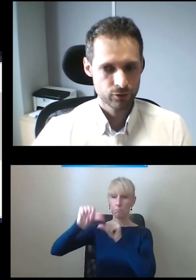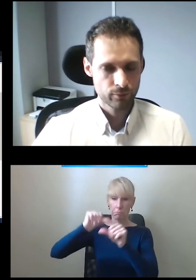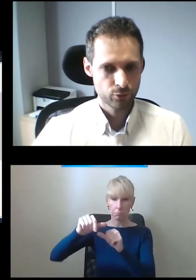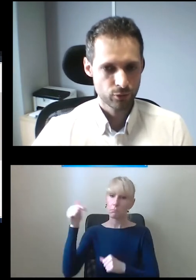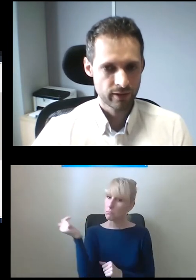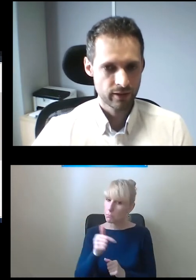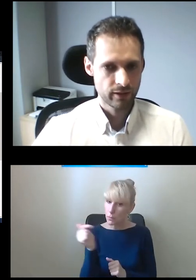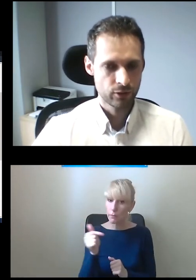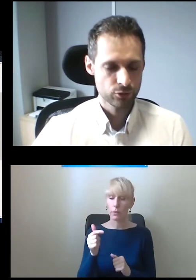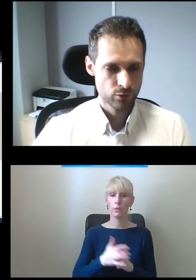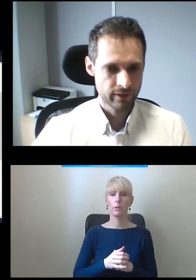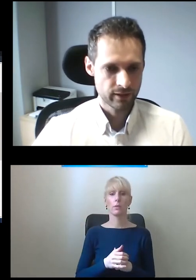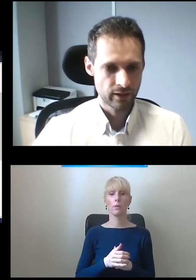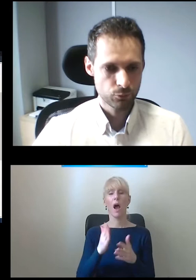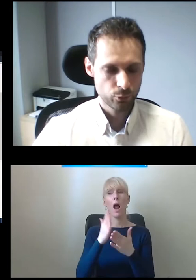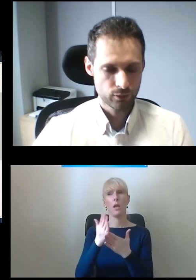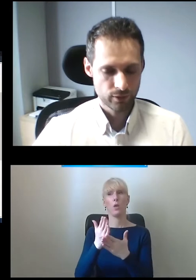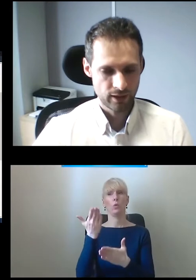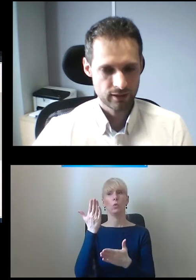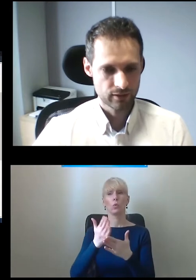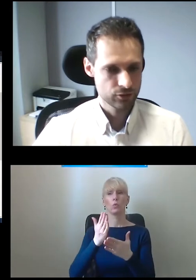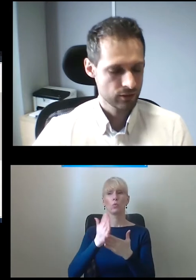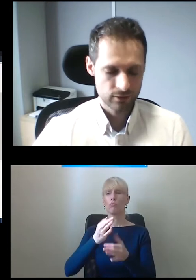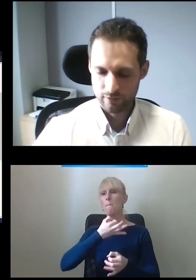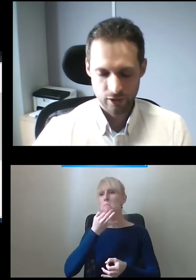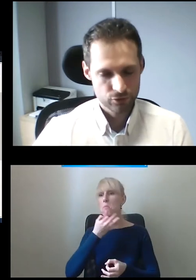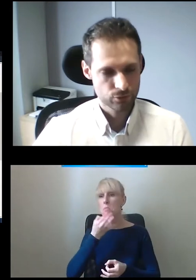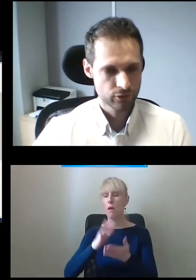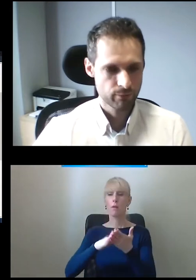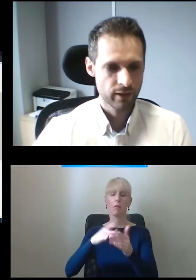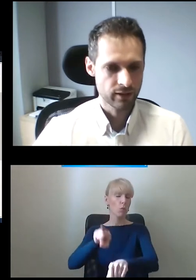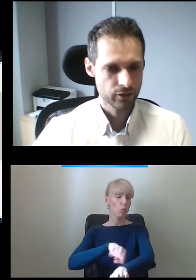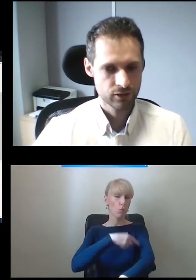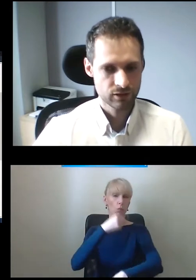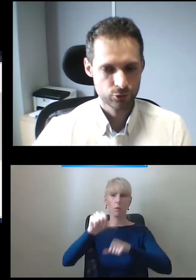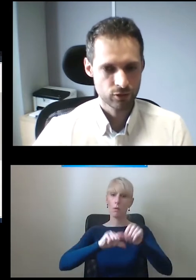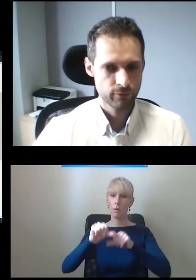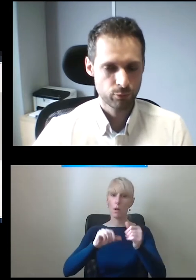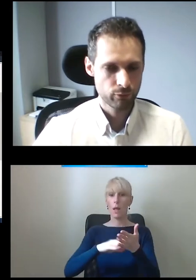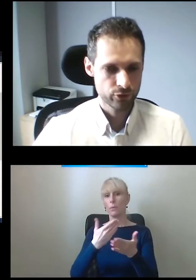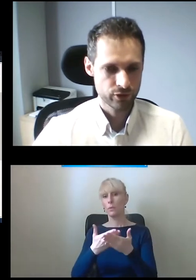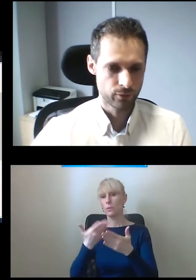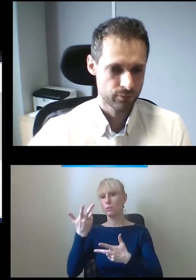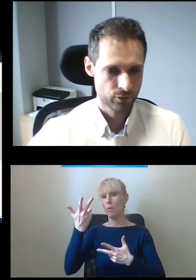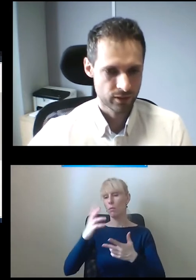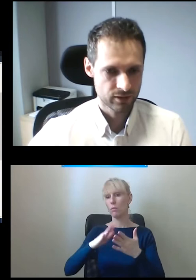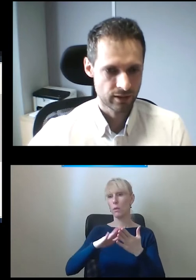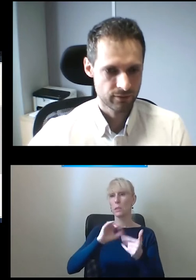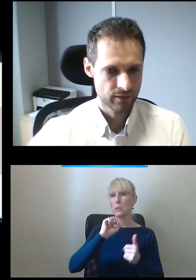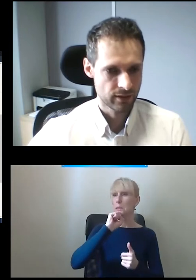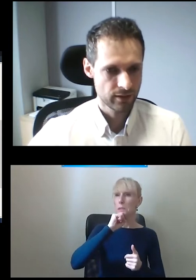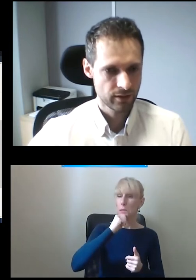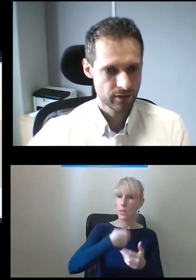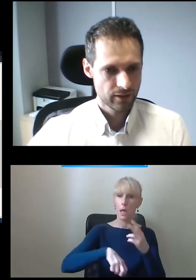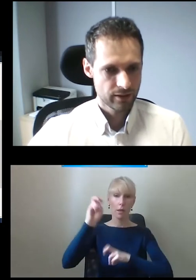projektowane i konstruowane na długie, długie lata. Czy ona stoi w deszczu, czy w bagnach, czy jest zamoczona w półwodzie, bo na przykład ta